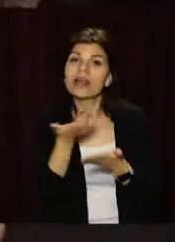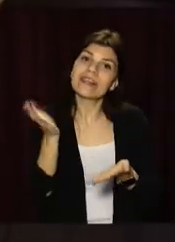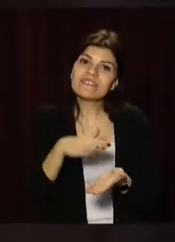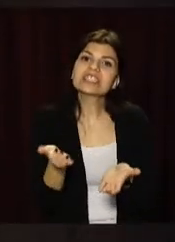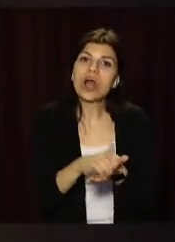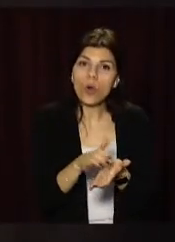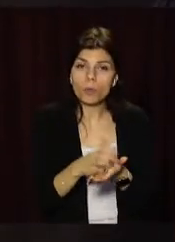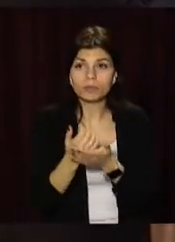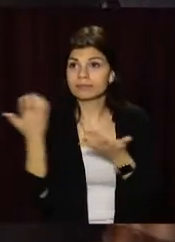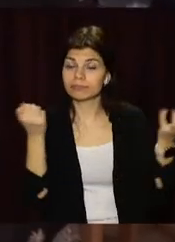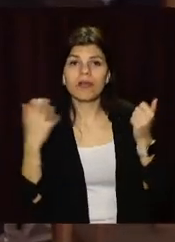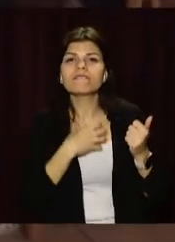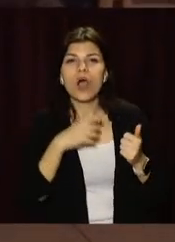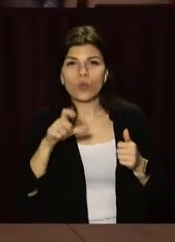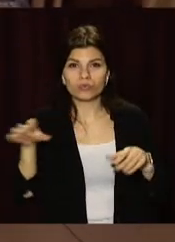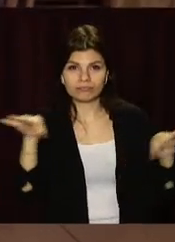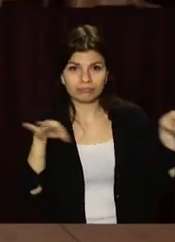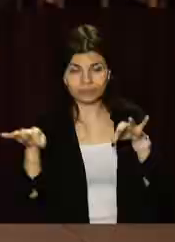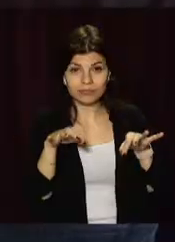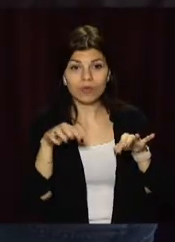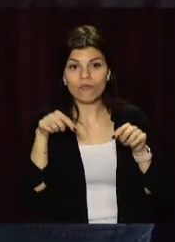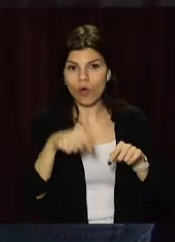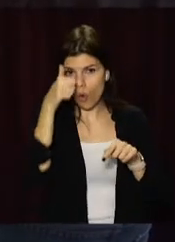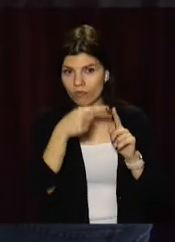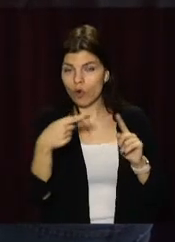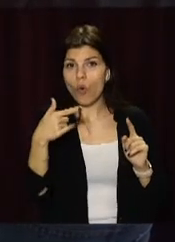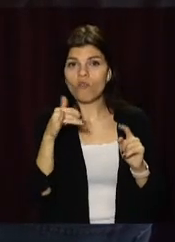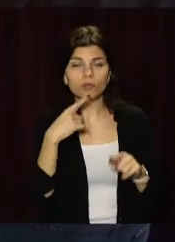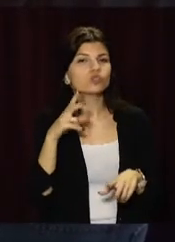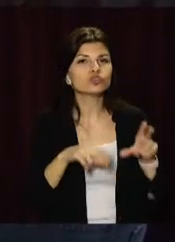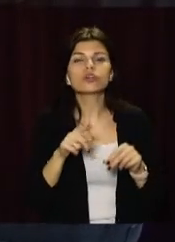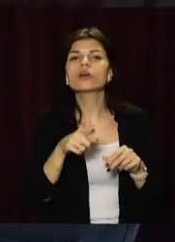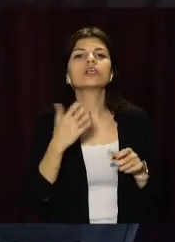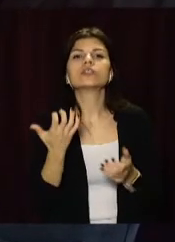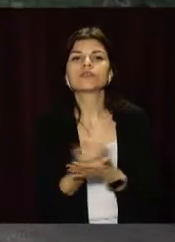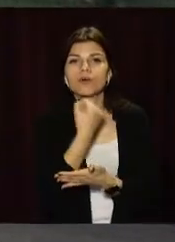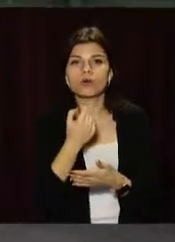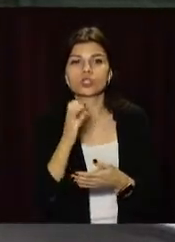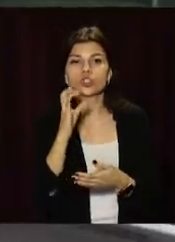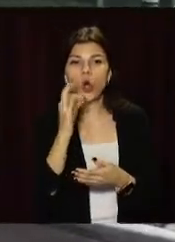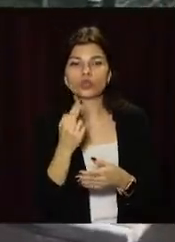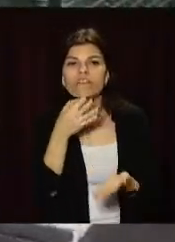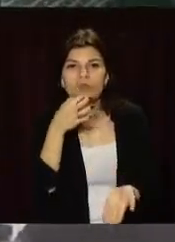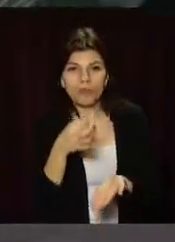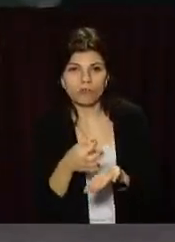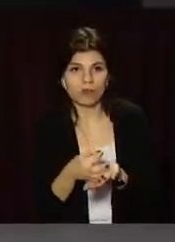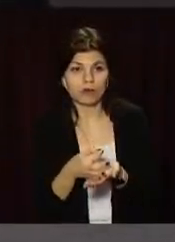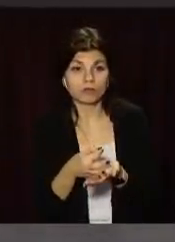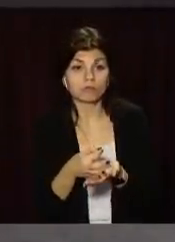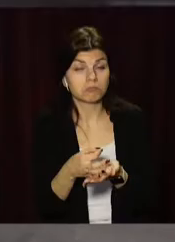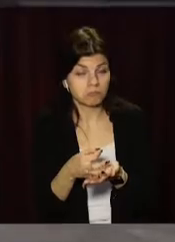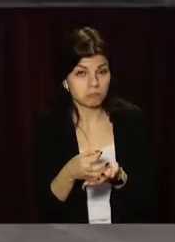знайомитися». Однак найважливішою ініціативою року Геннадій Гуфман вважає створення центру соціальної відповідальності.